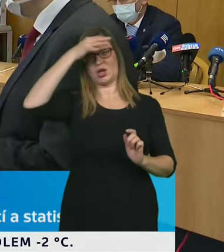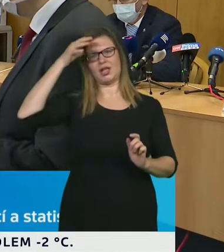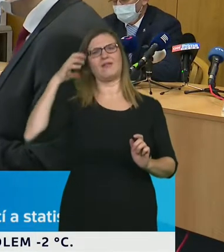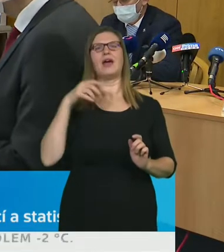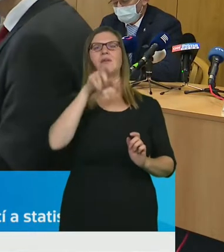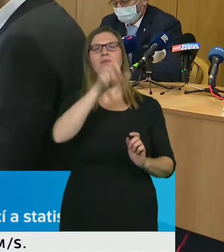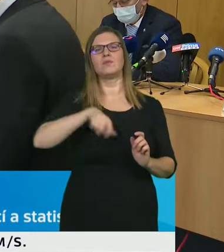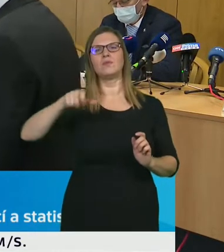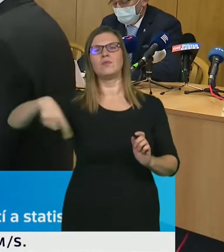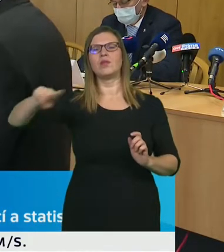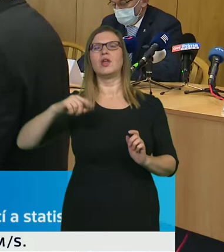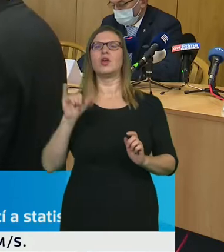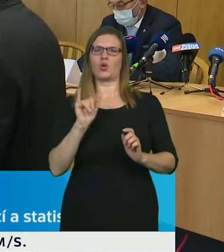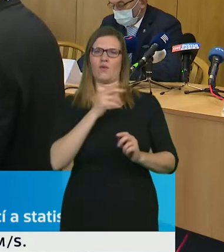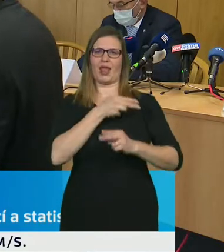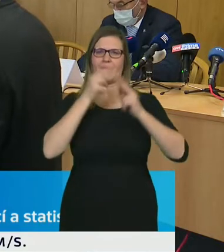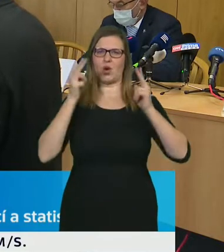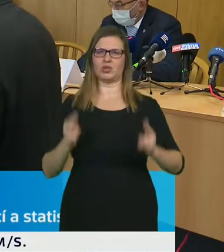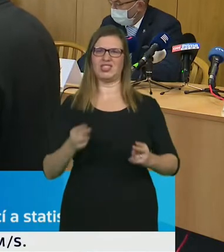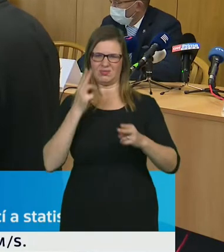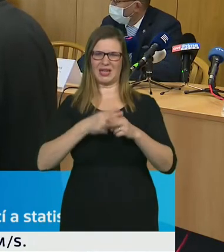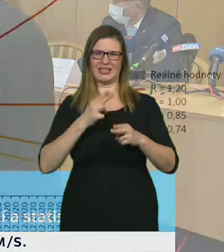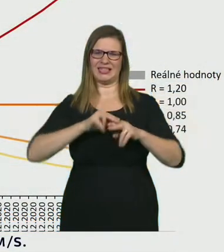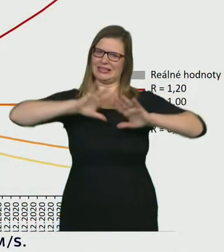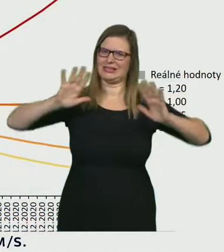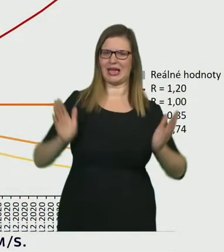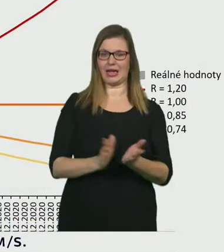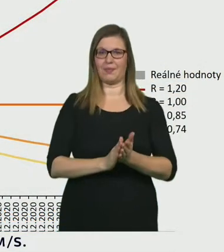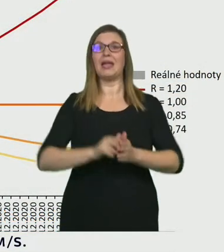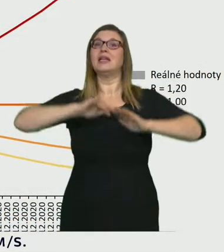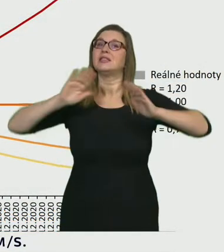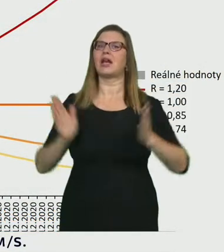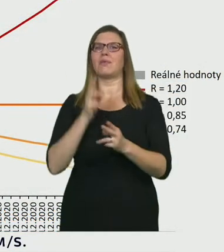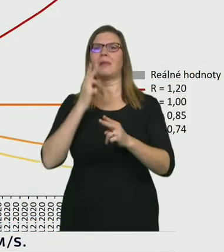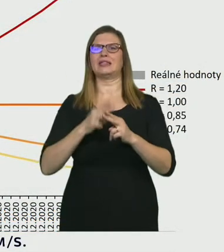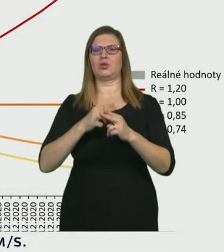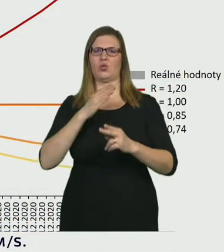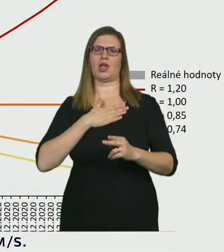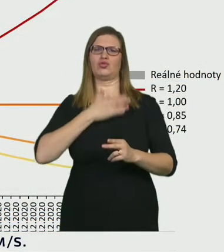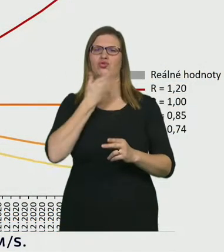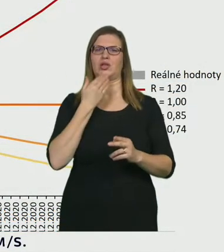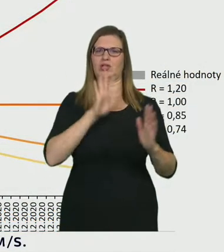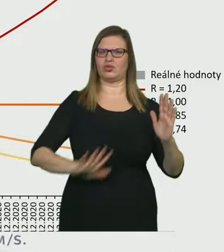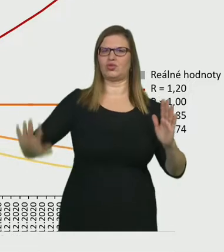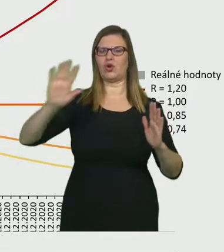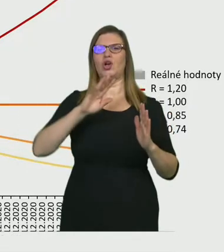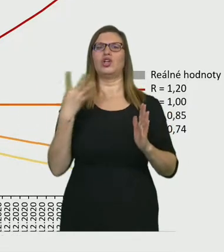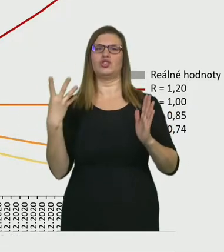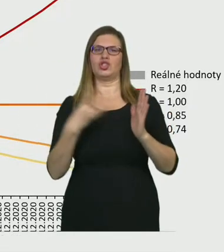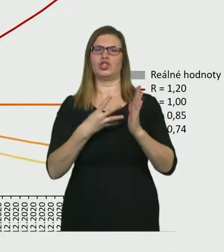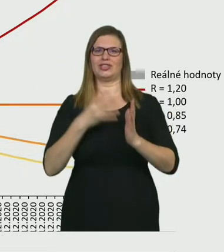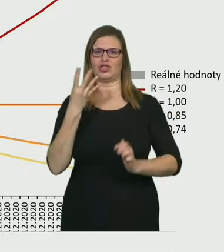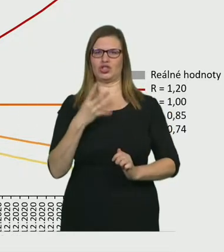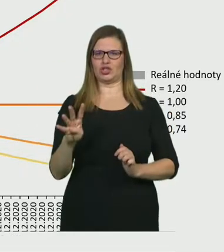a počet hospitalizovaných celkem je 4 400. Chci říct, že i kdyby to dlouhodobě mělo zůstat na tahle